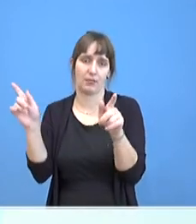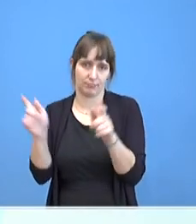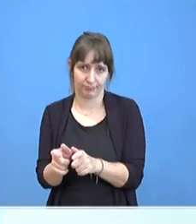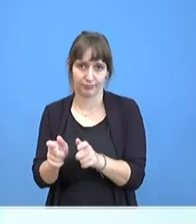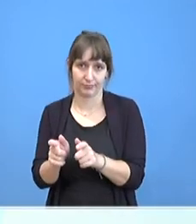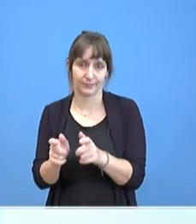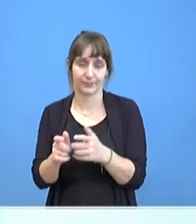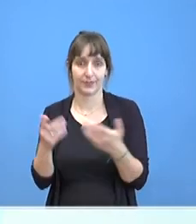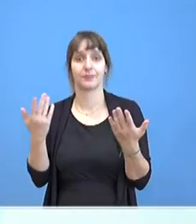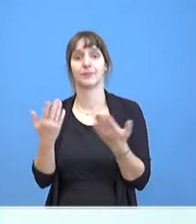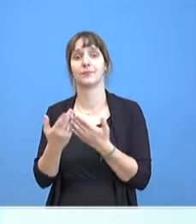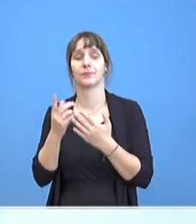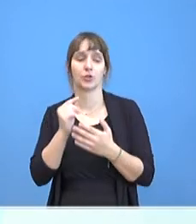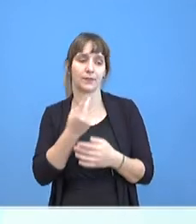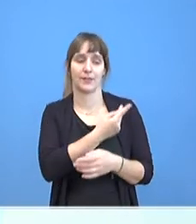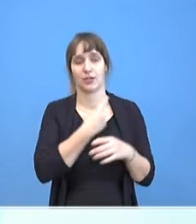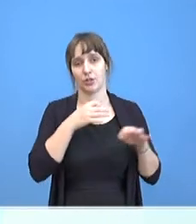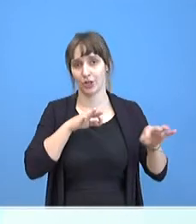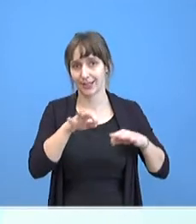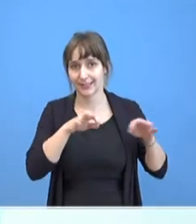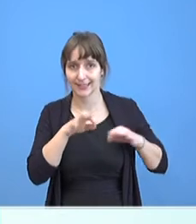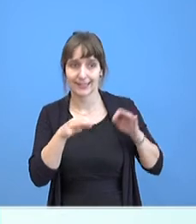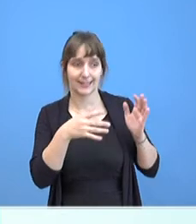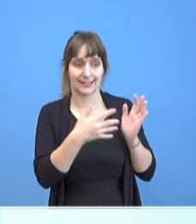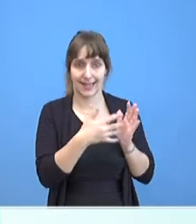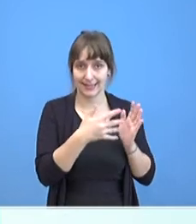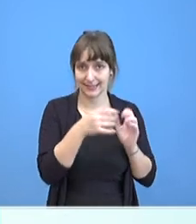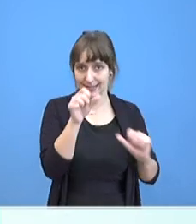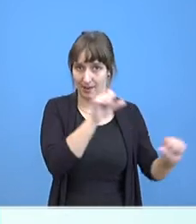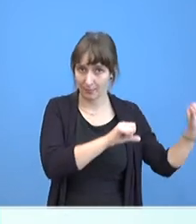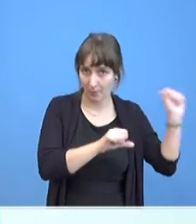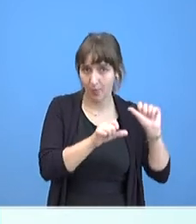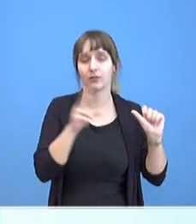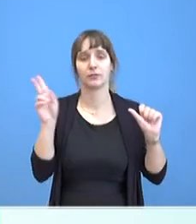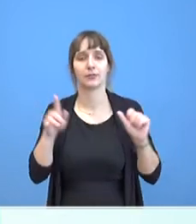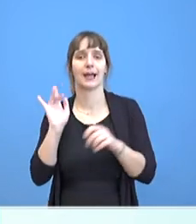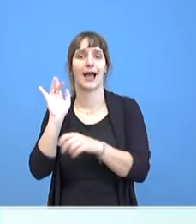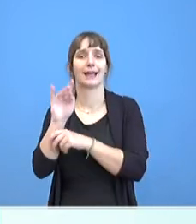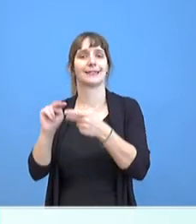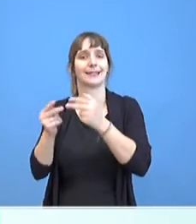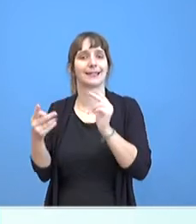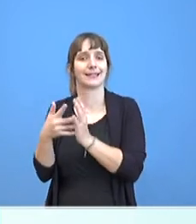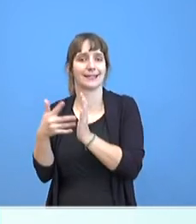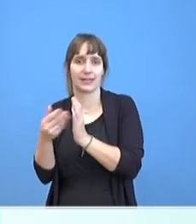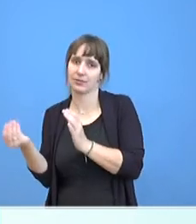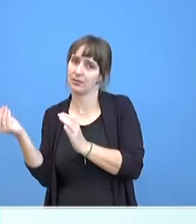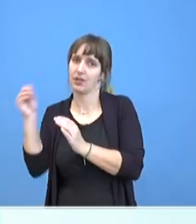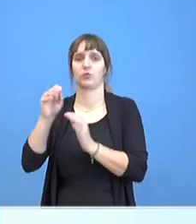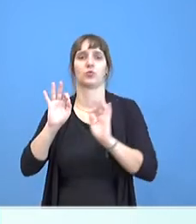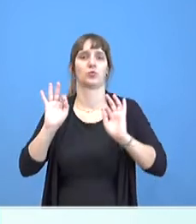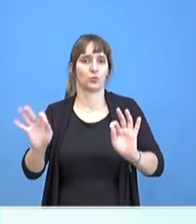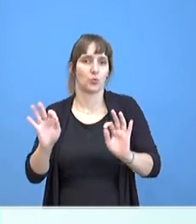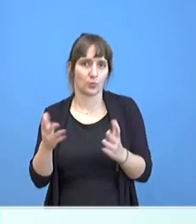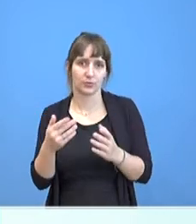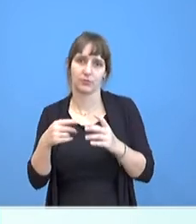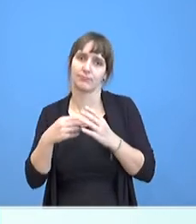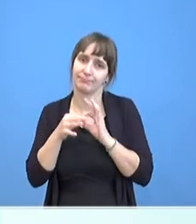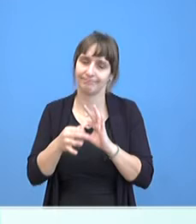eine gute Ergänzung unserer Strategie für Herbst und Winter. Das heißt, die Weiterentwicklung der Strategie